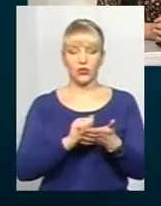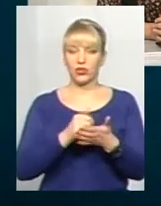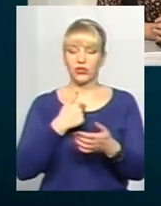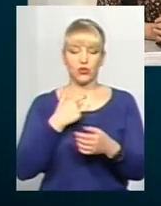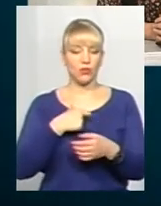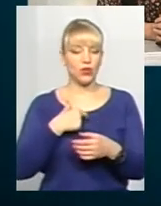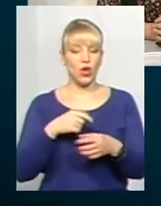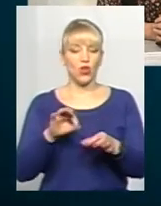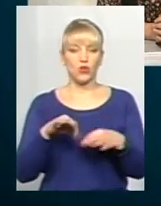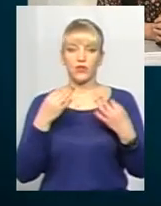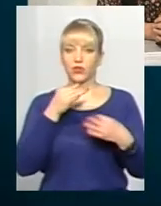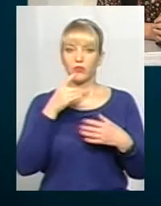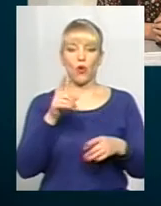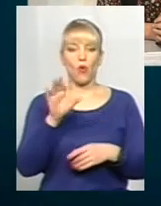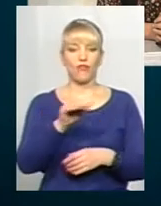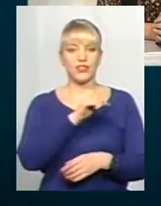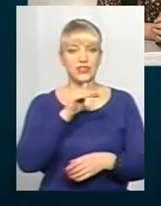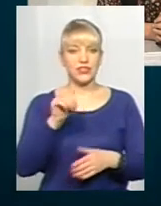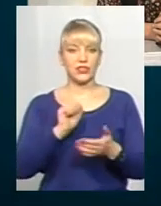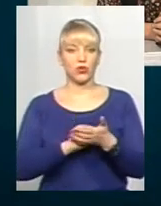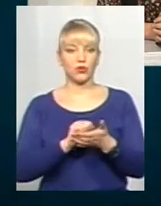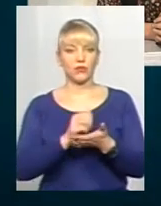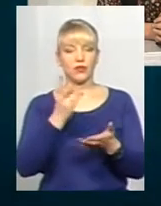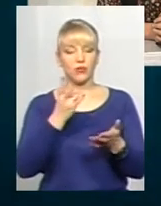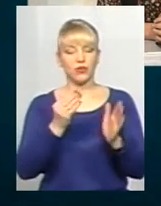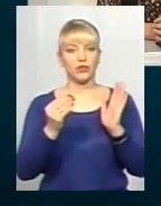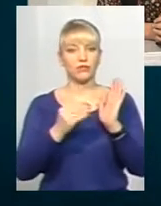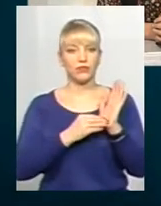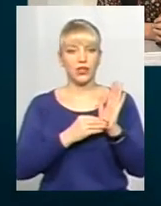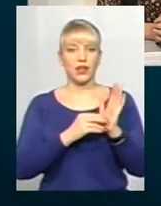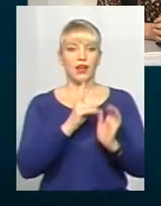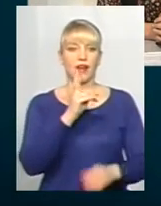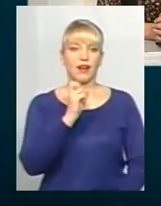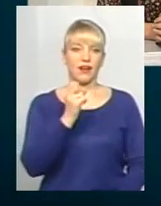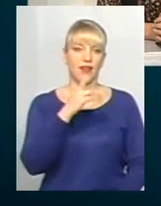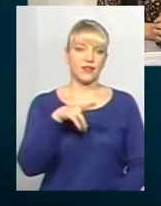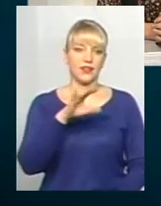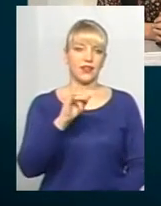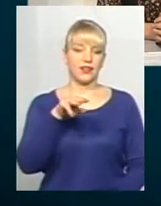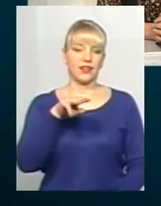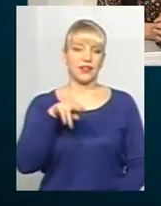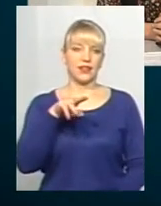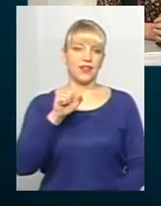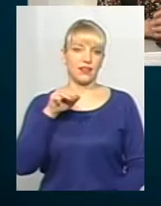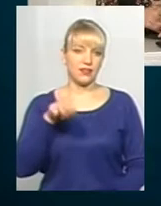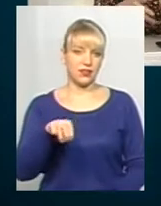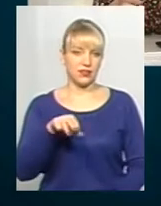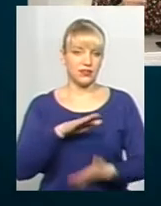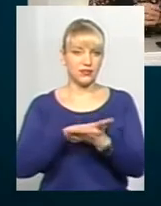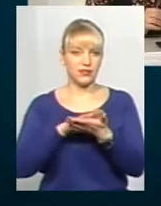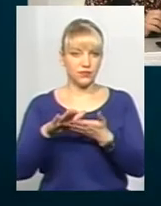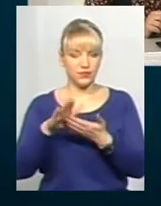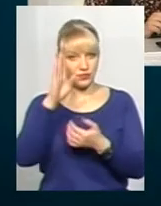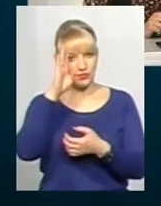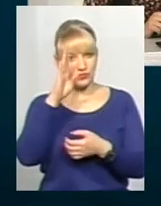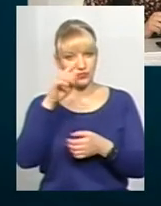тому що офіційні документи мають певний зрисок. І тому, яка кандидатка не пройде. Якщо